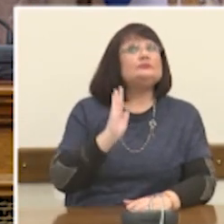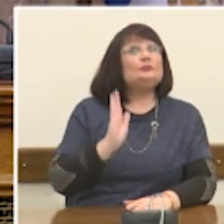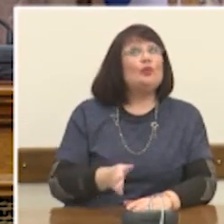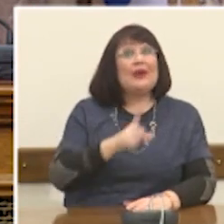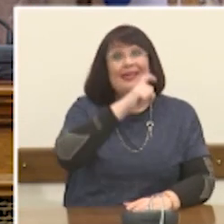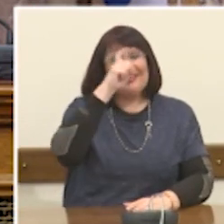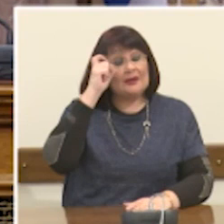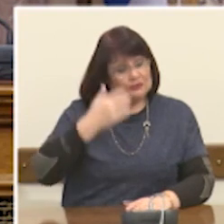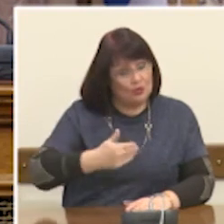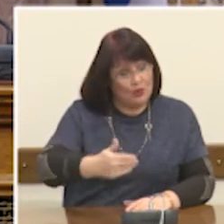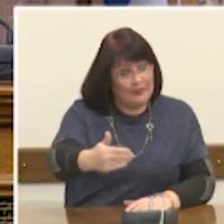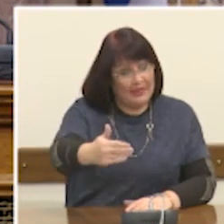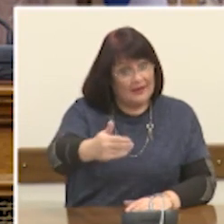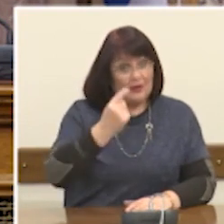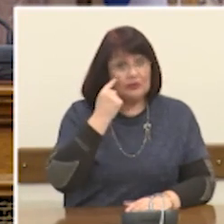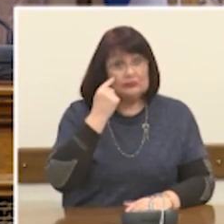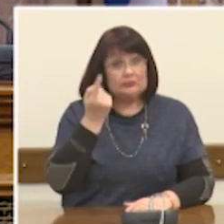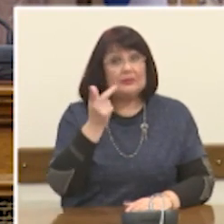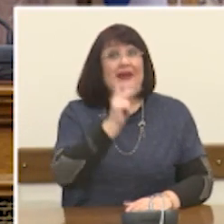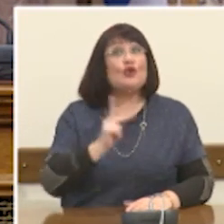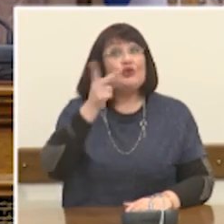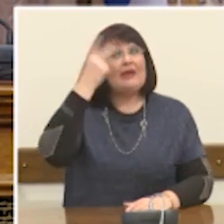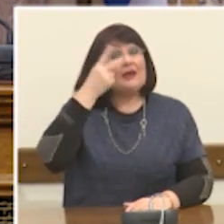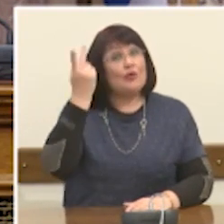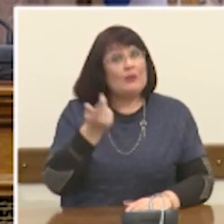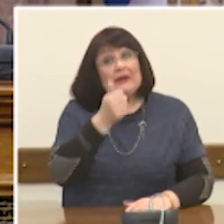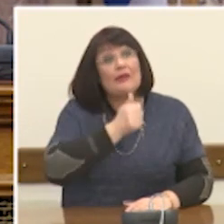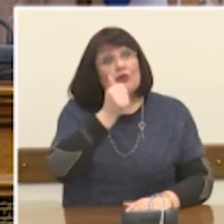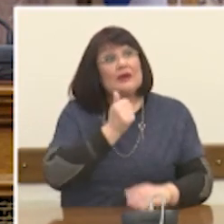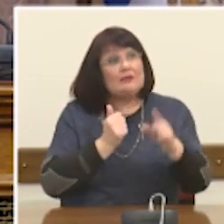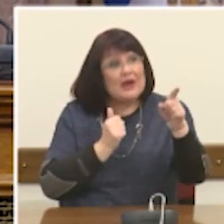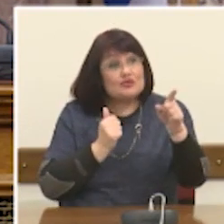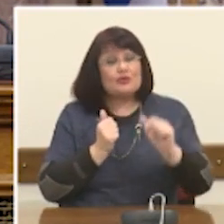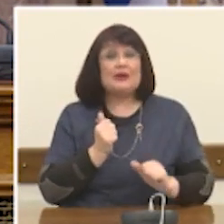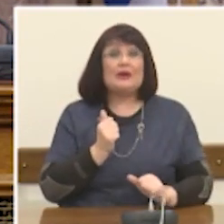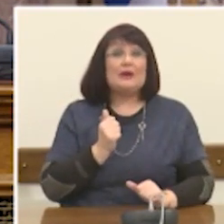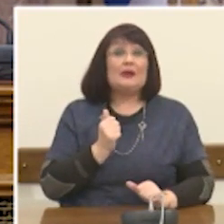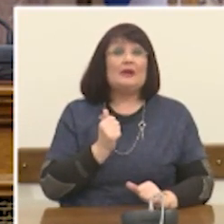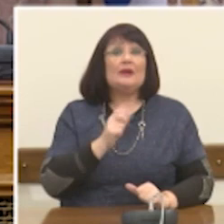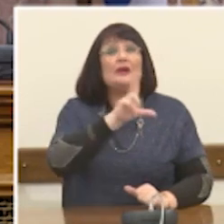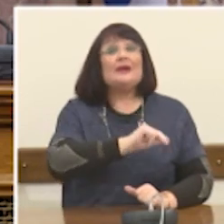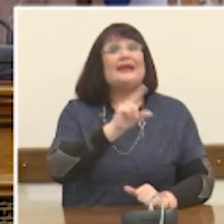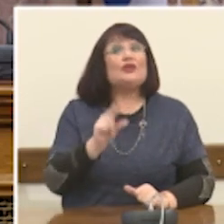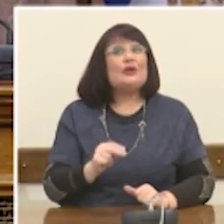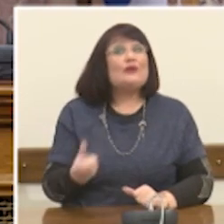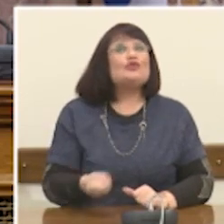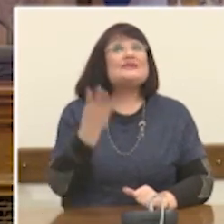δοκιμάζονται κοινωνικά δικαιώματα, αλλά και η ίδια η υφή της σύγχρονης δημοκρατίας.